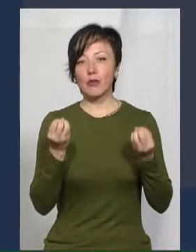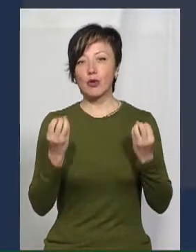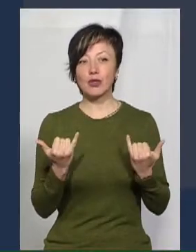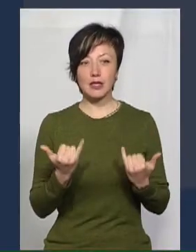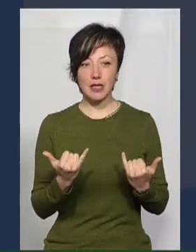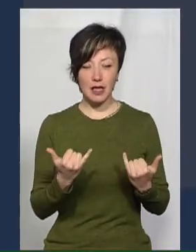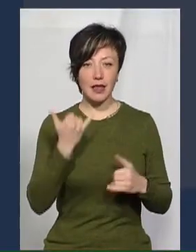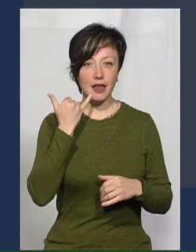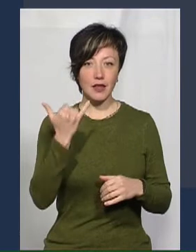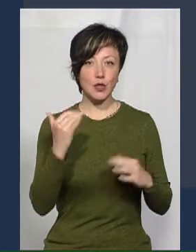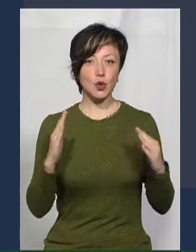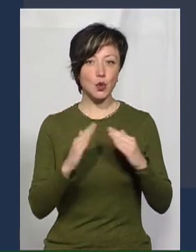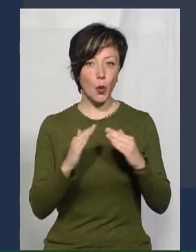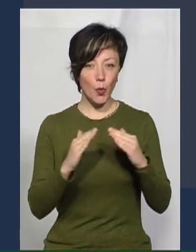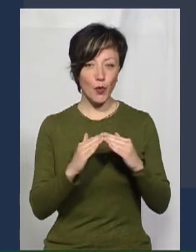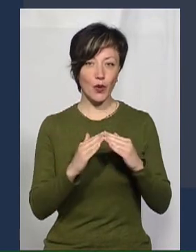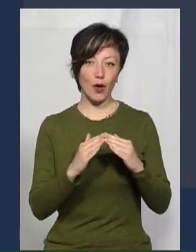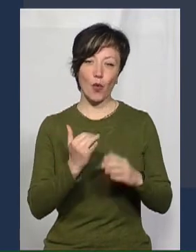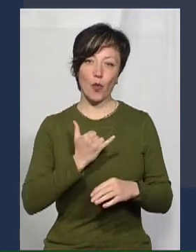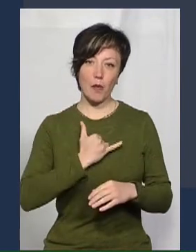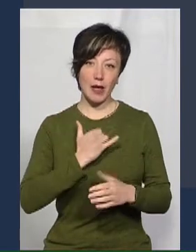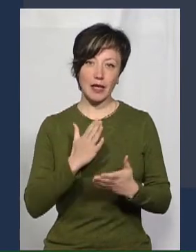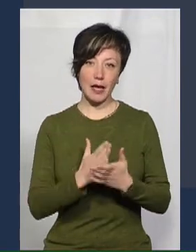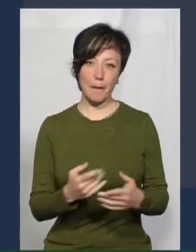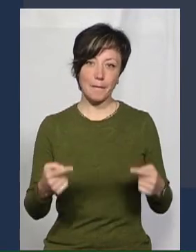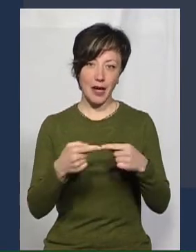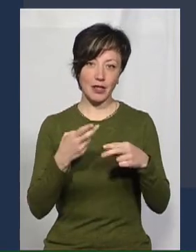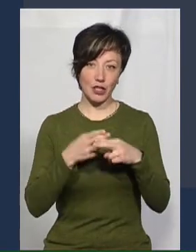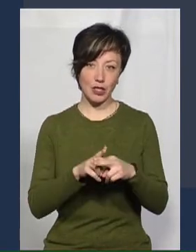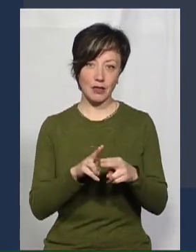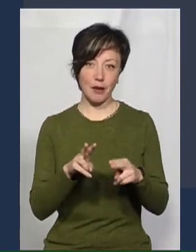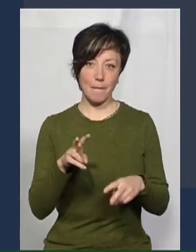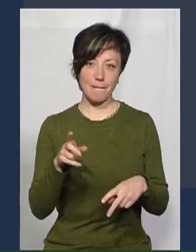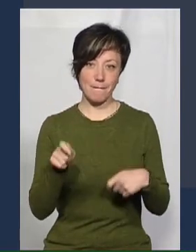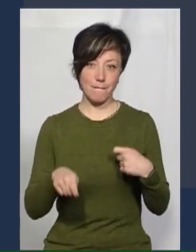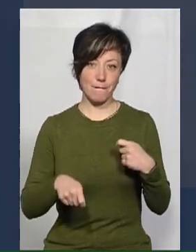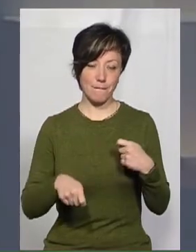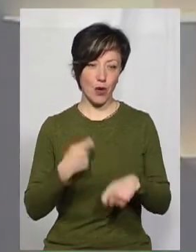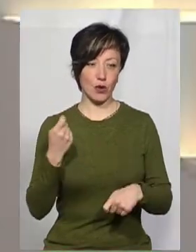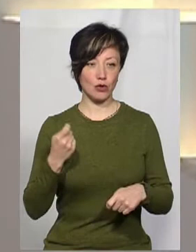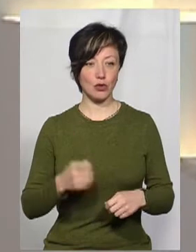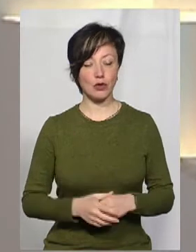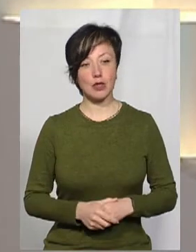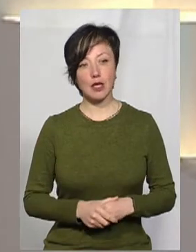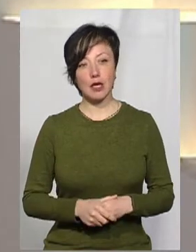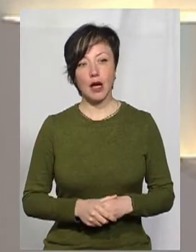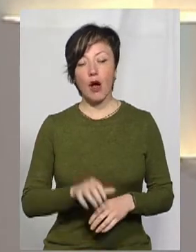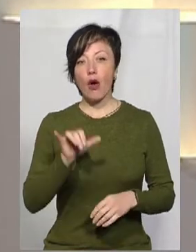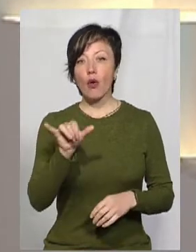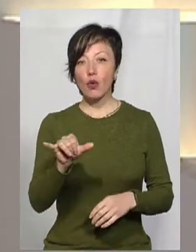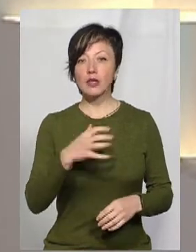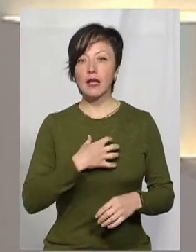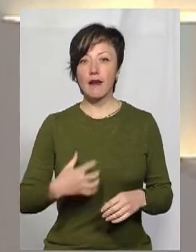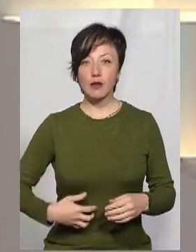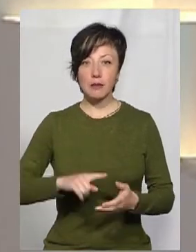даний момент я телефоную з дому, і в мене тут є певні технічні неполадки. Зрозуміло. А от у Славутській